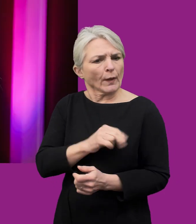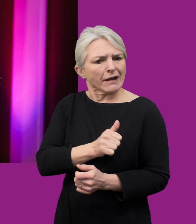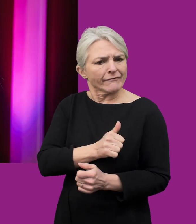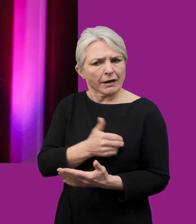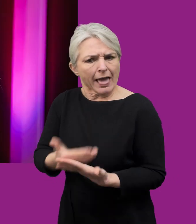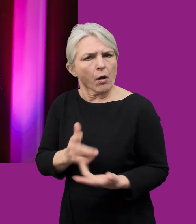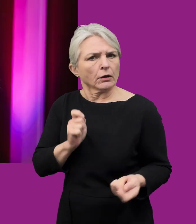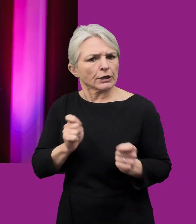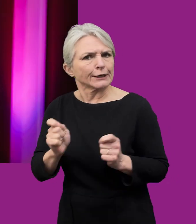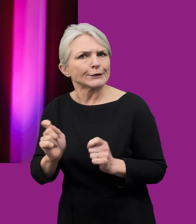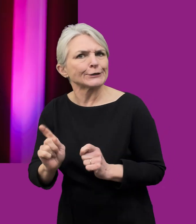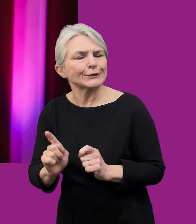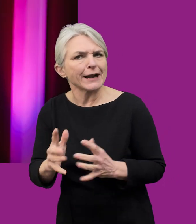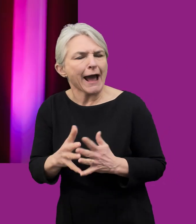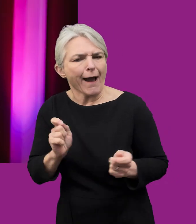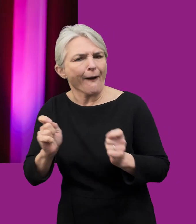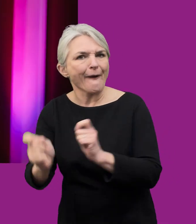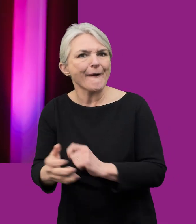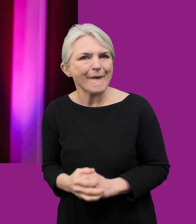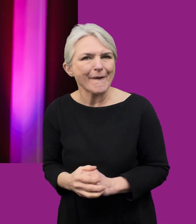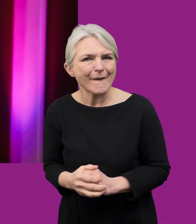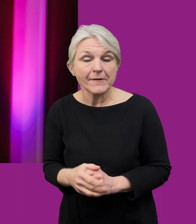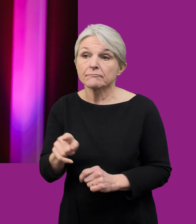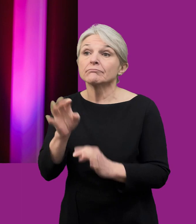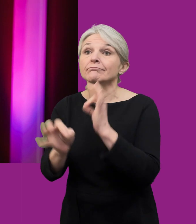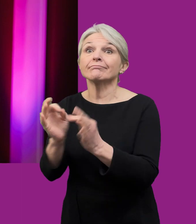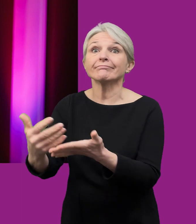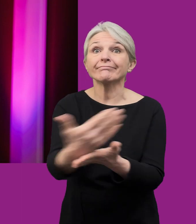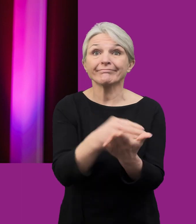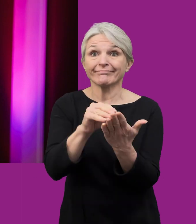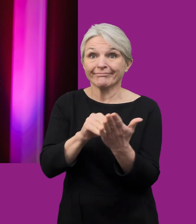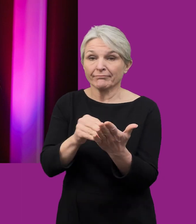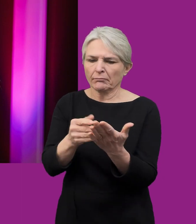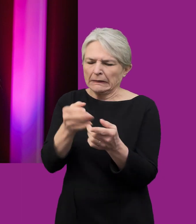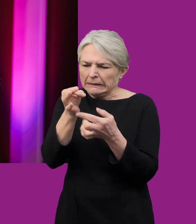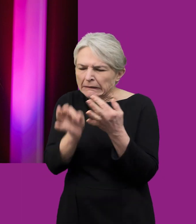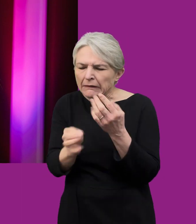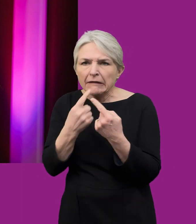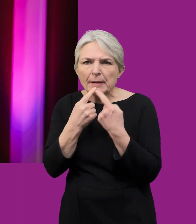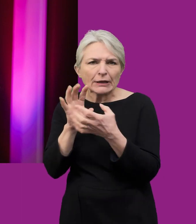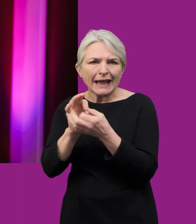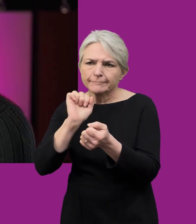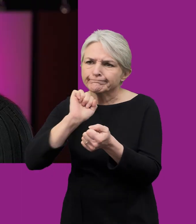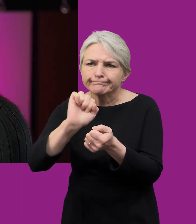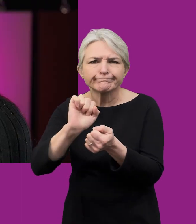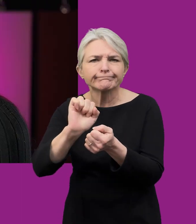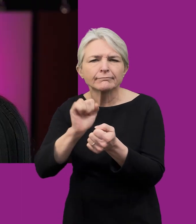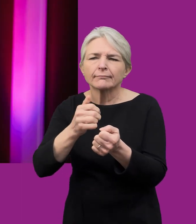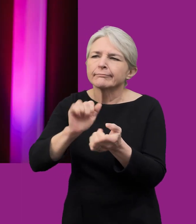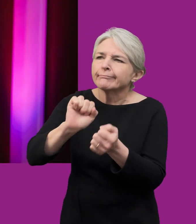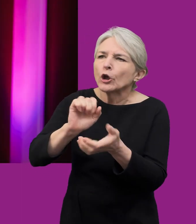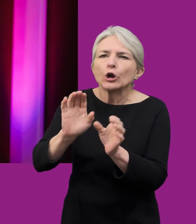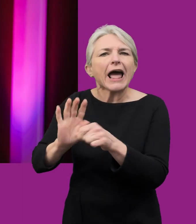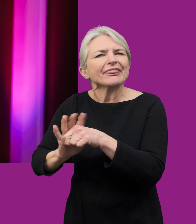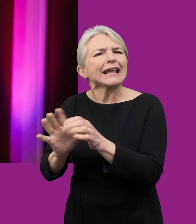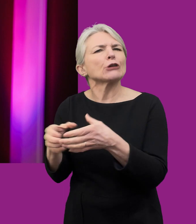Helpo'r Cyfrifiad 2021 ni i gyflwynau ffigurau pobl gaeth manwl ar 287 o grwpiau ethnig.